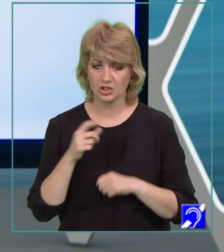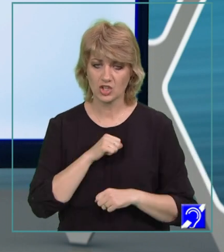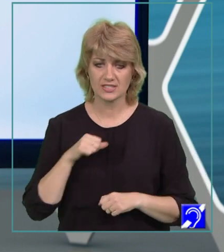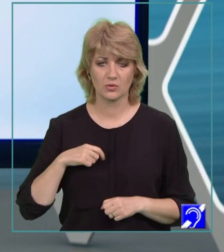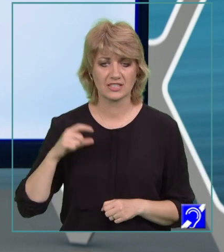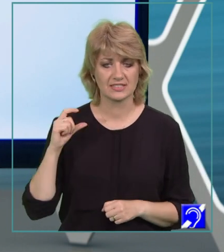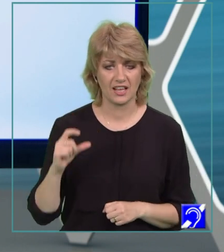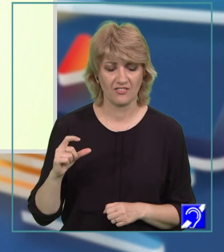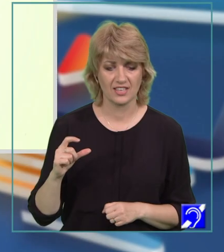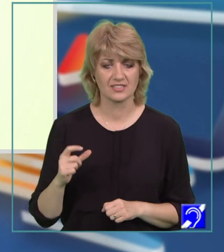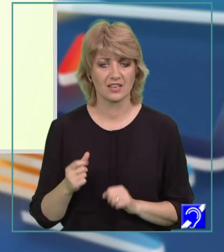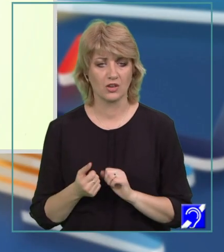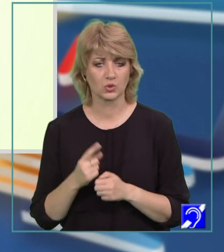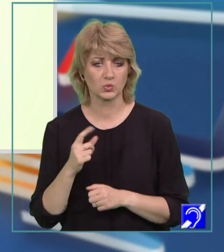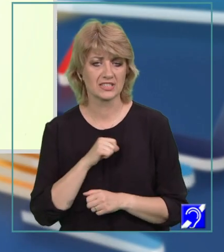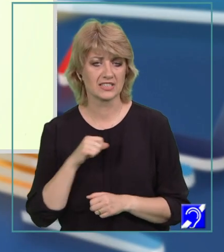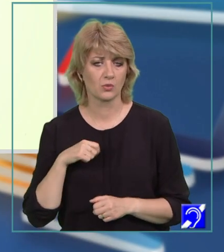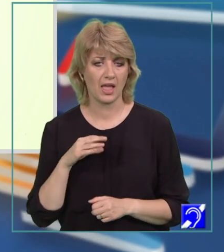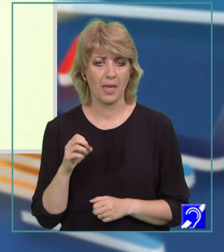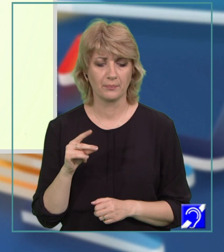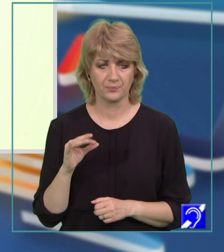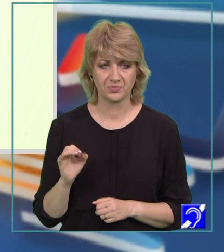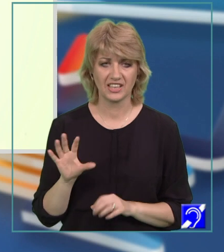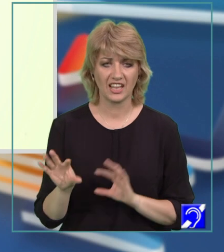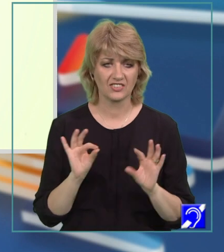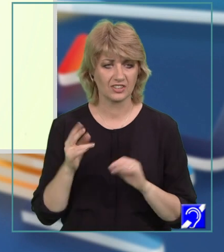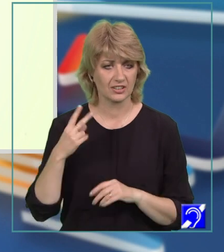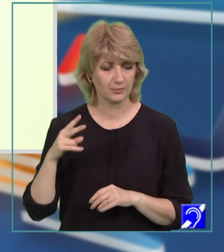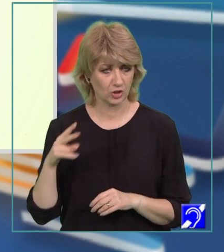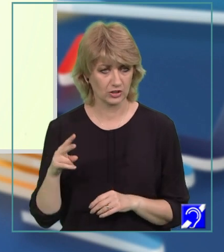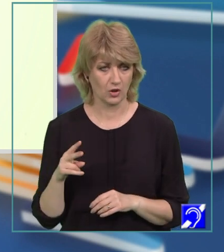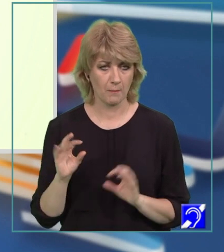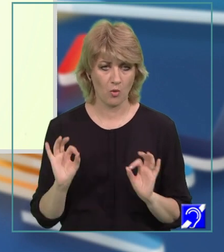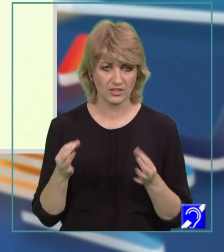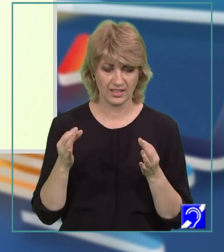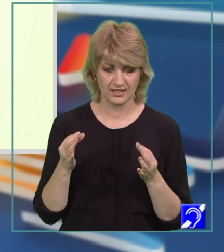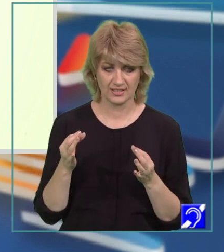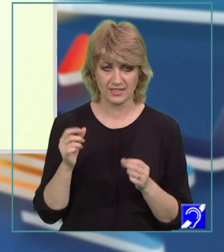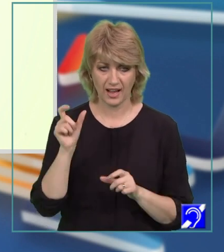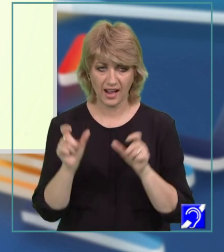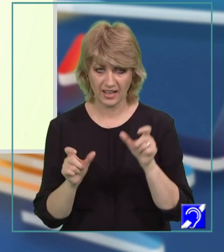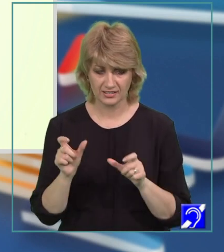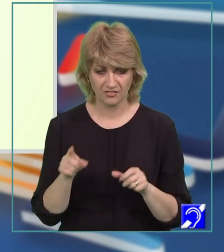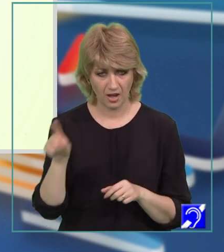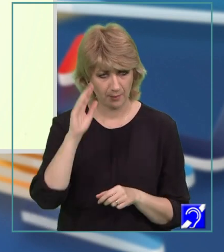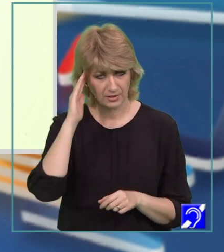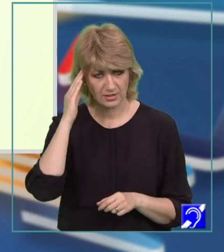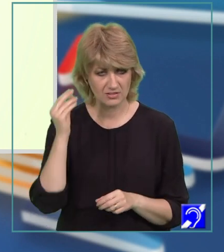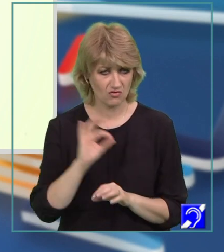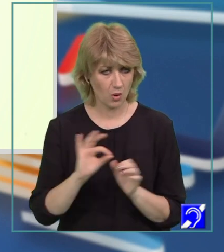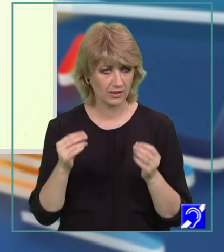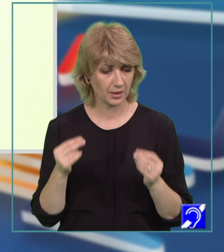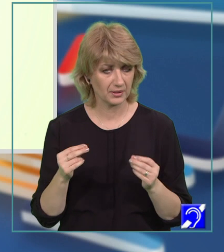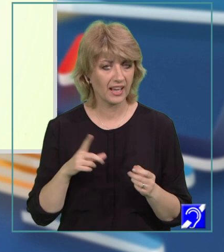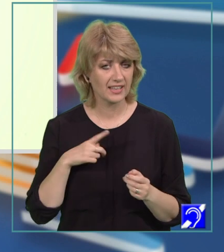secvență, într-un singur episod. Identificăm în continuare modalitățile de caracterizare. Vă amintiți foarte bine că